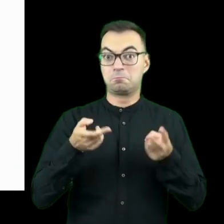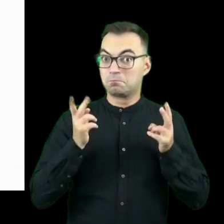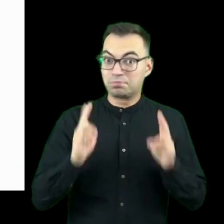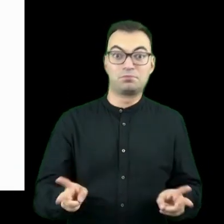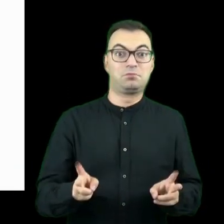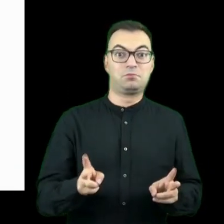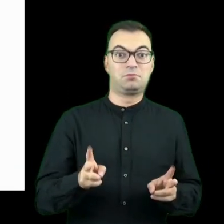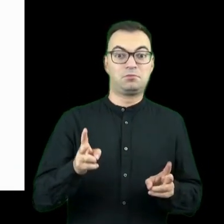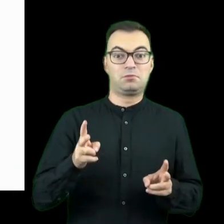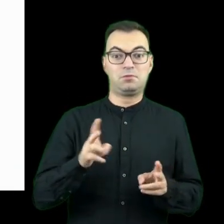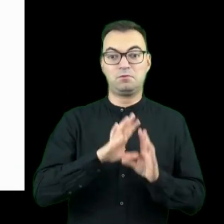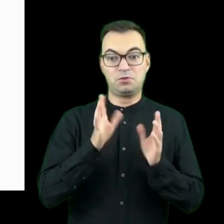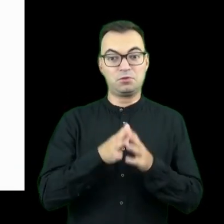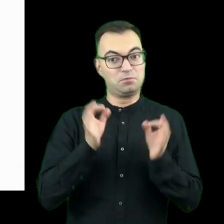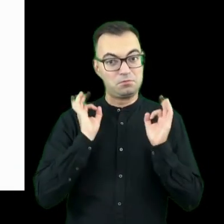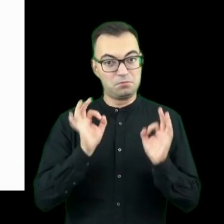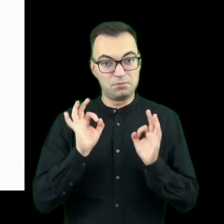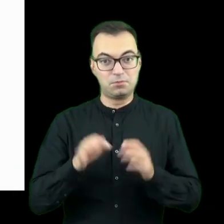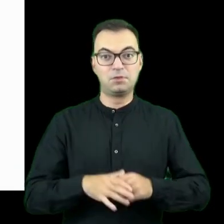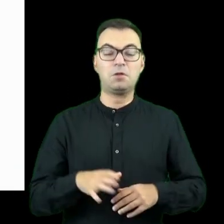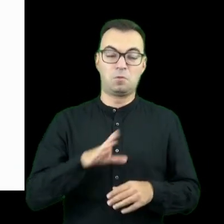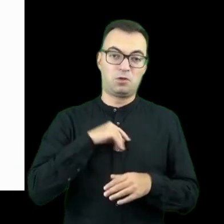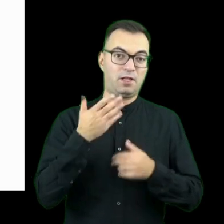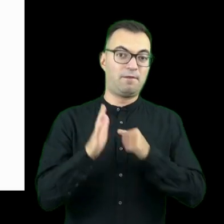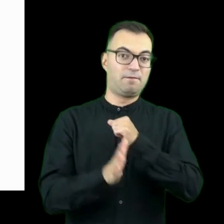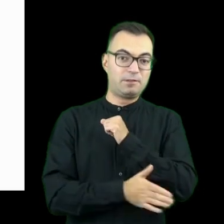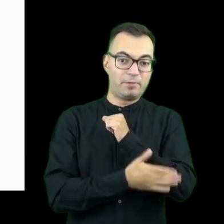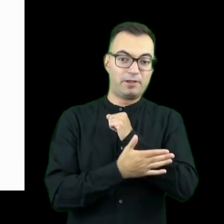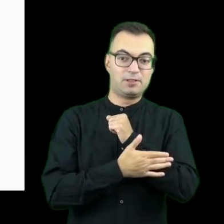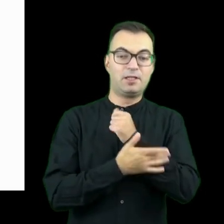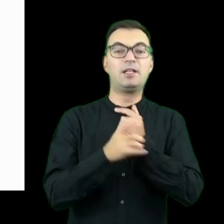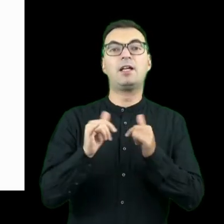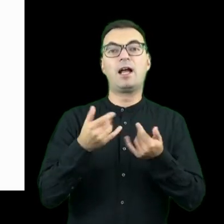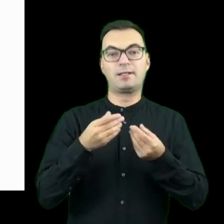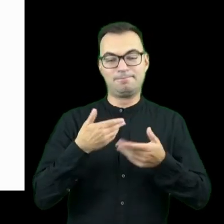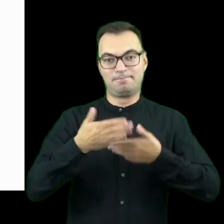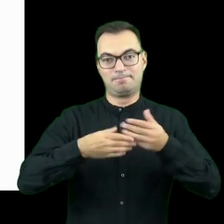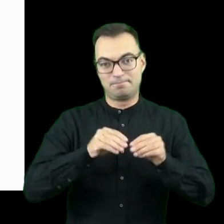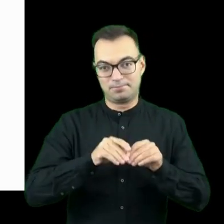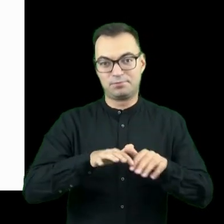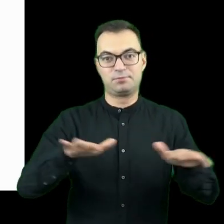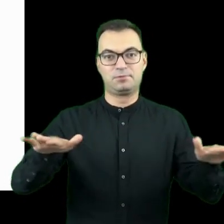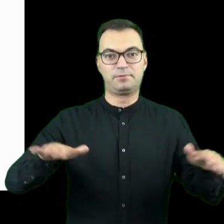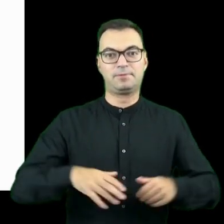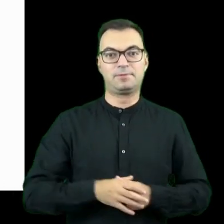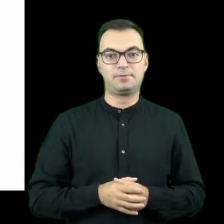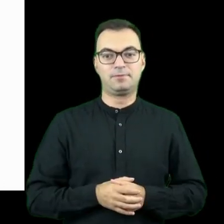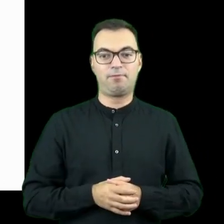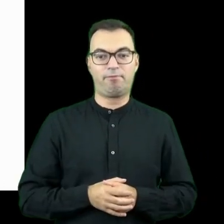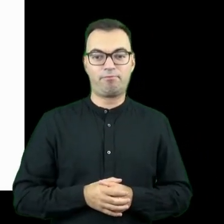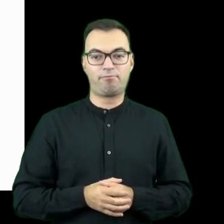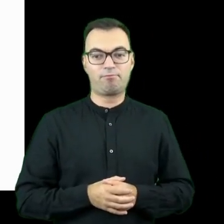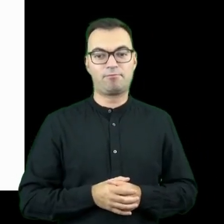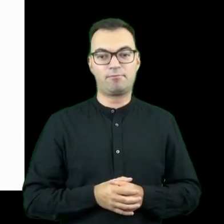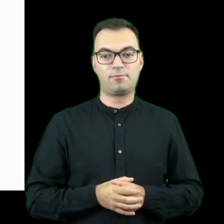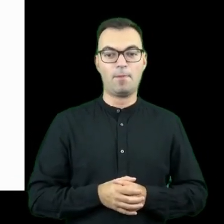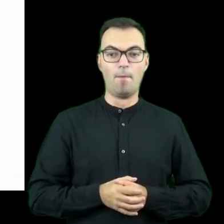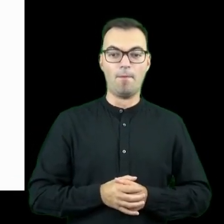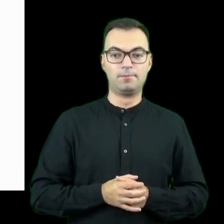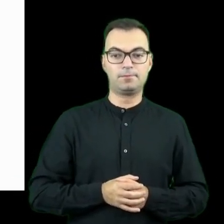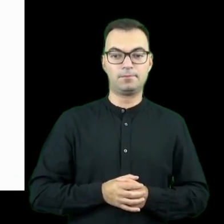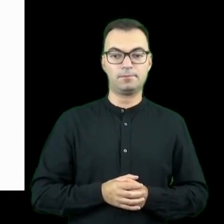Wasze innowacje przetestują się dobrze, dostać też wsparcie, które pozwala upowszechnić taką innowację i iść do przodu, więc mówimy o,